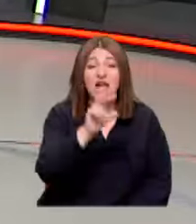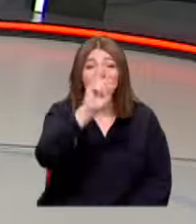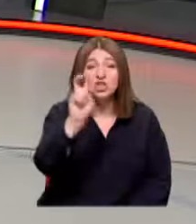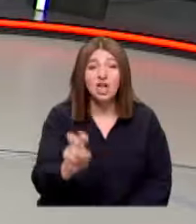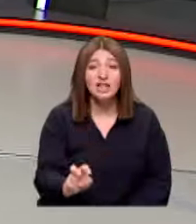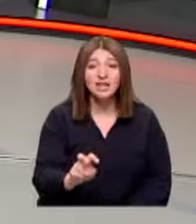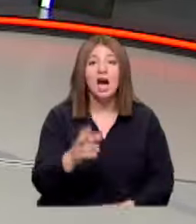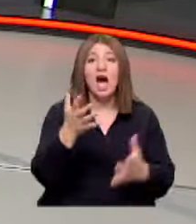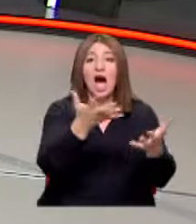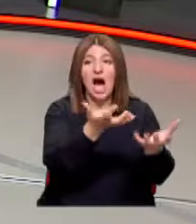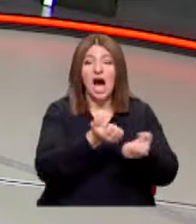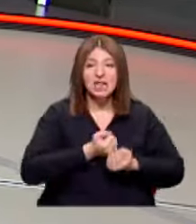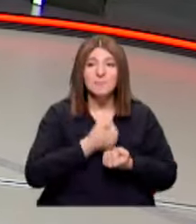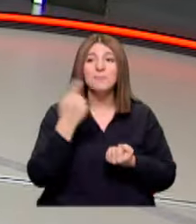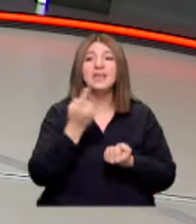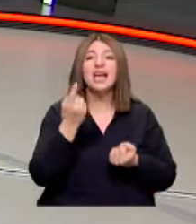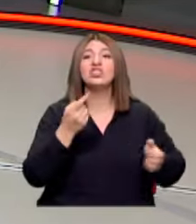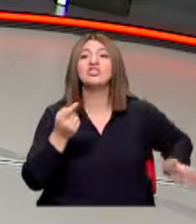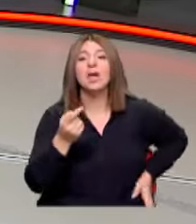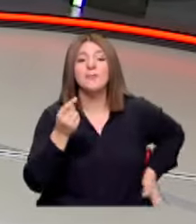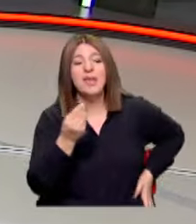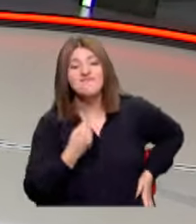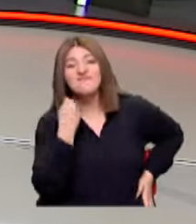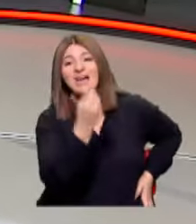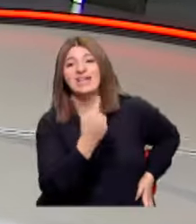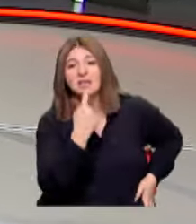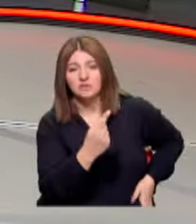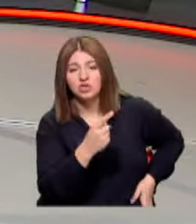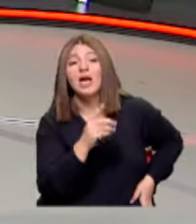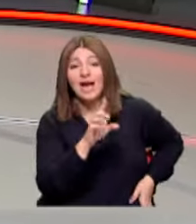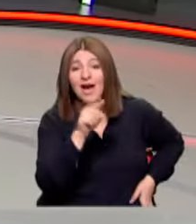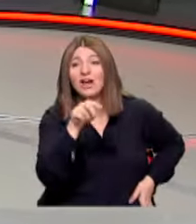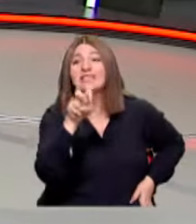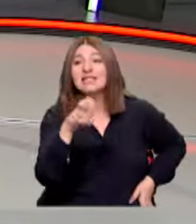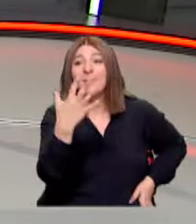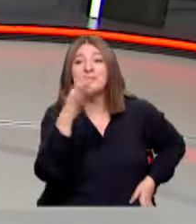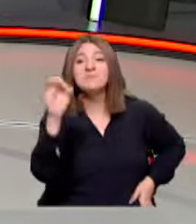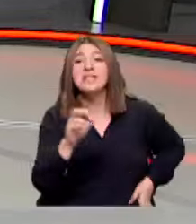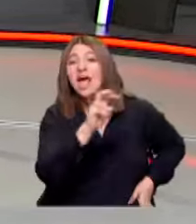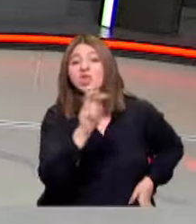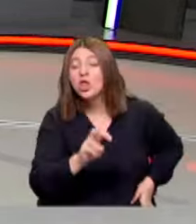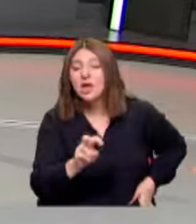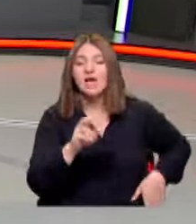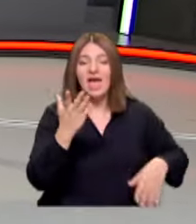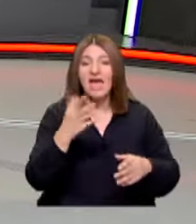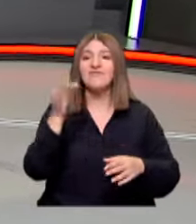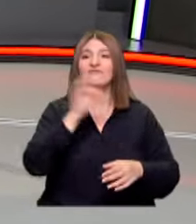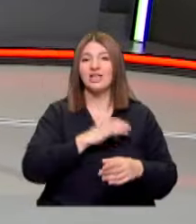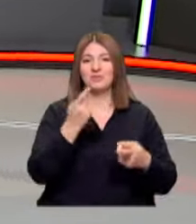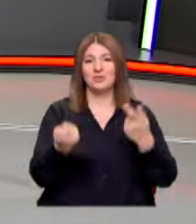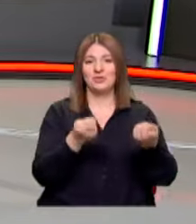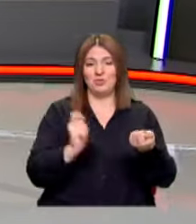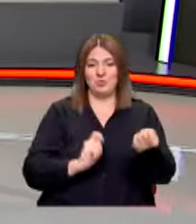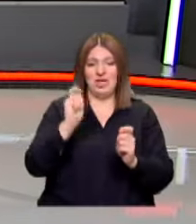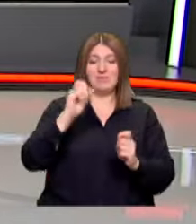doları alıp demişti Birilerinin cebine aktardılar demişti İşte o 85 milyar doları Eğer faydalı bir iş için